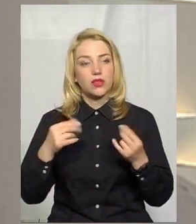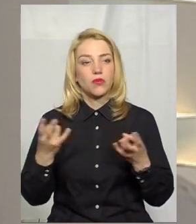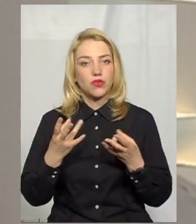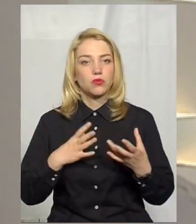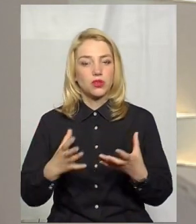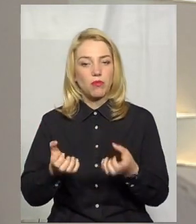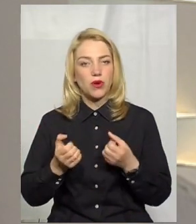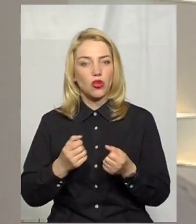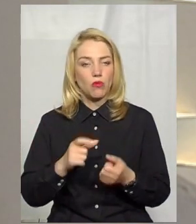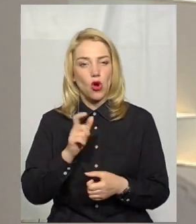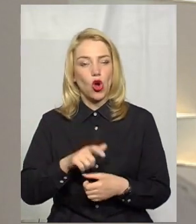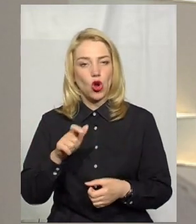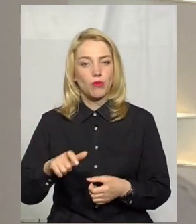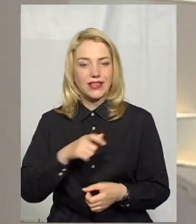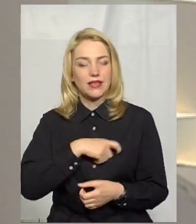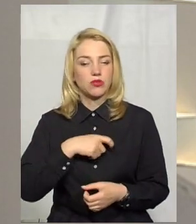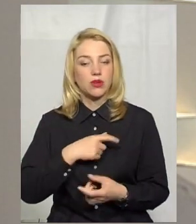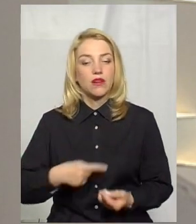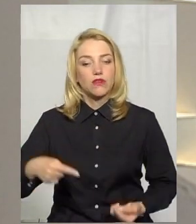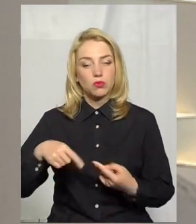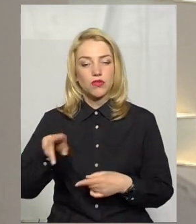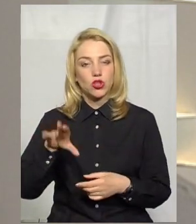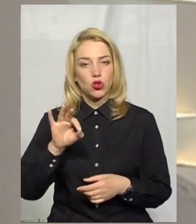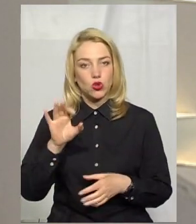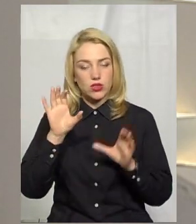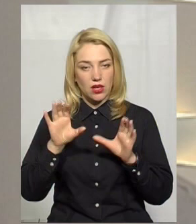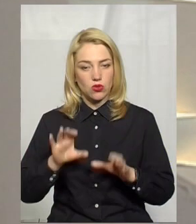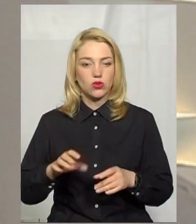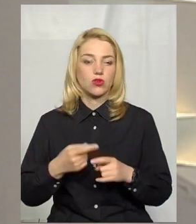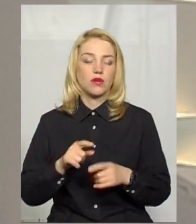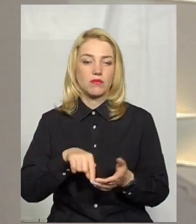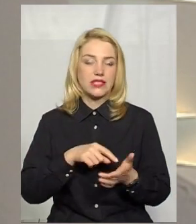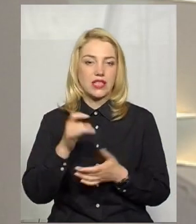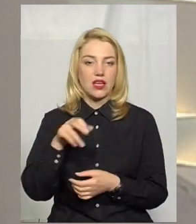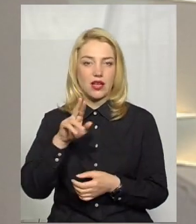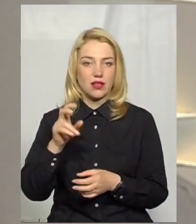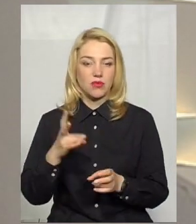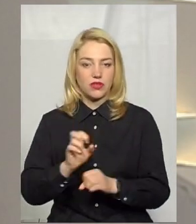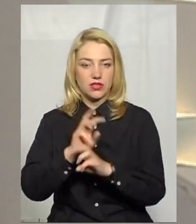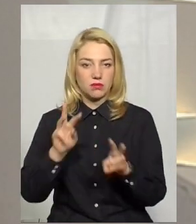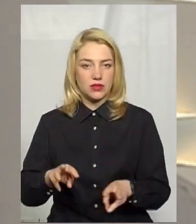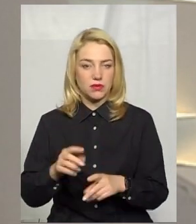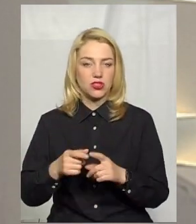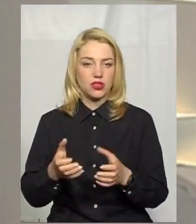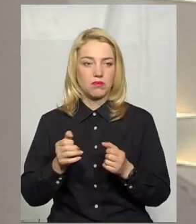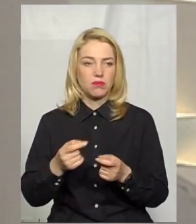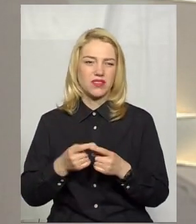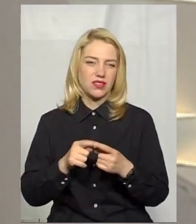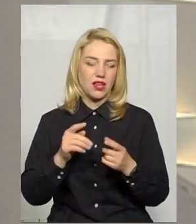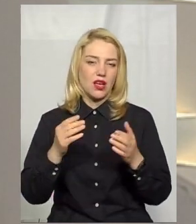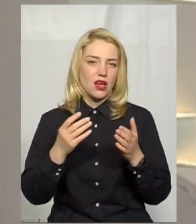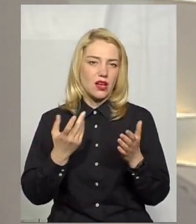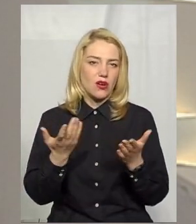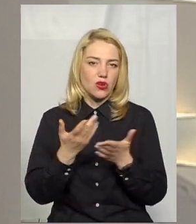громадян депутатів? Відповідно до закону, міська рада може забезпечити приймальну, тобто зазвичай це комунальні